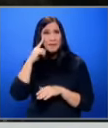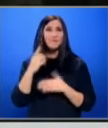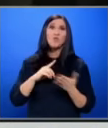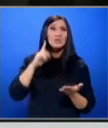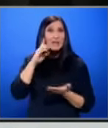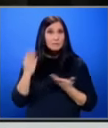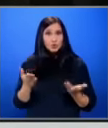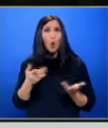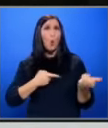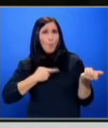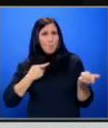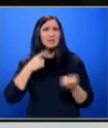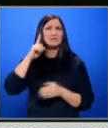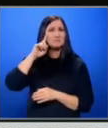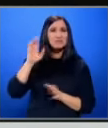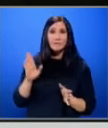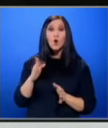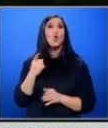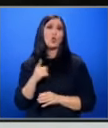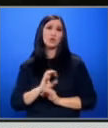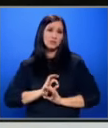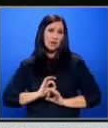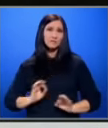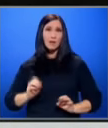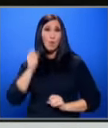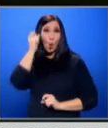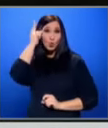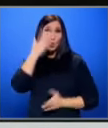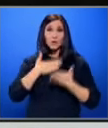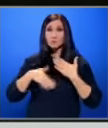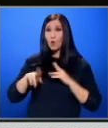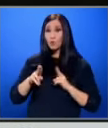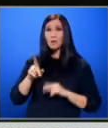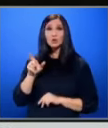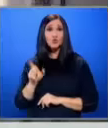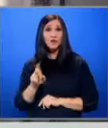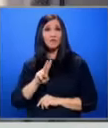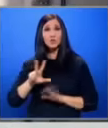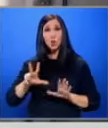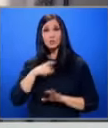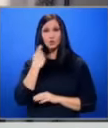се обия, не знам какво си Той е съвсем културен, спокойен и нормален човек на 28 години